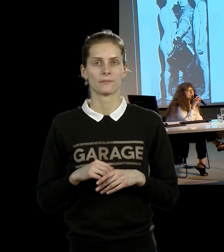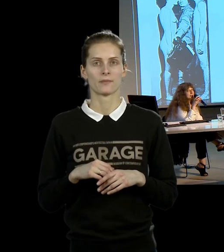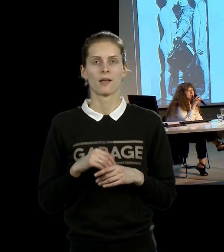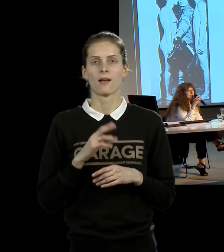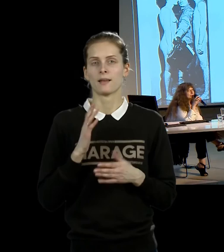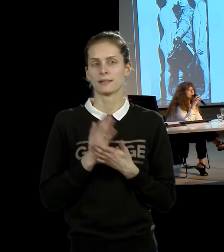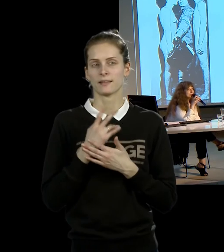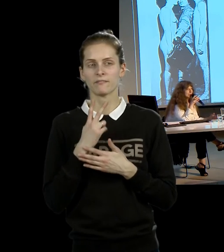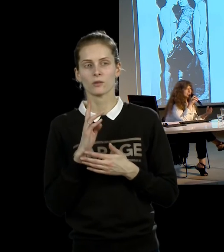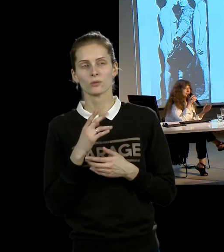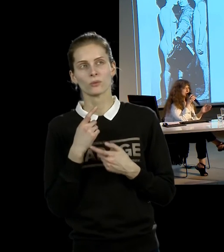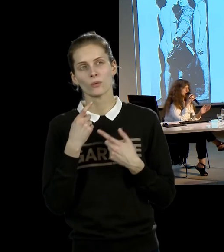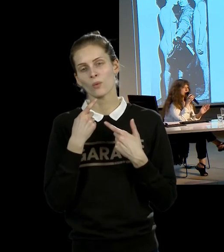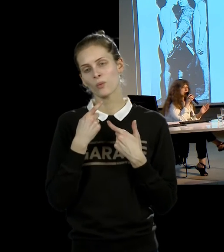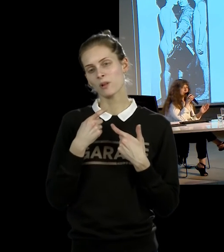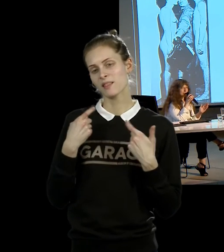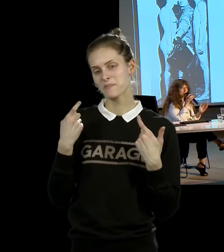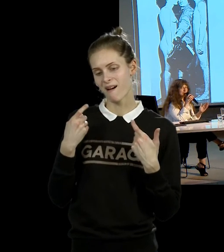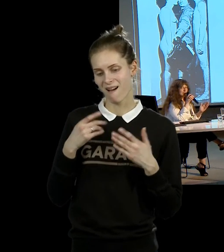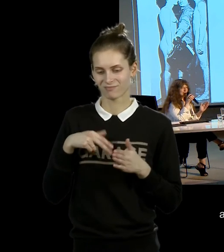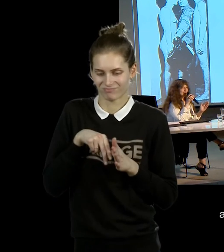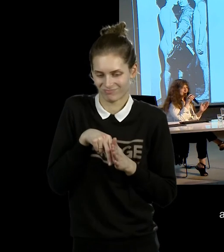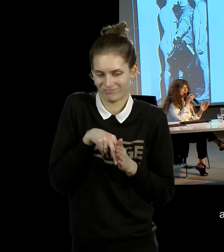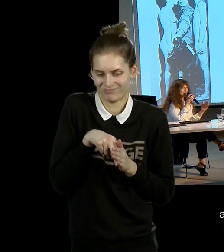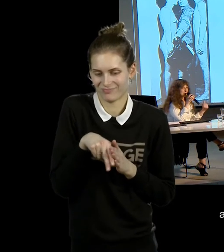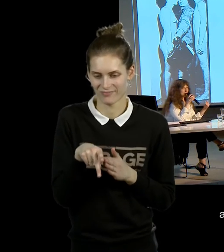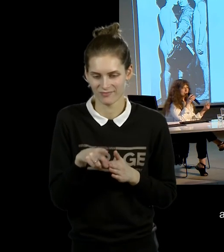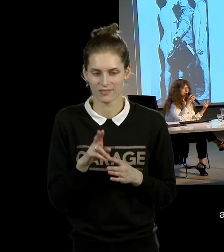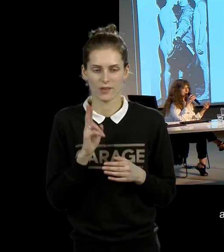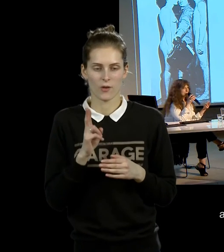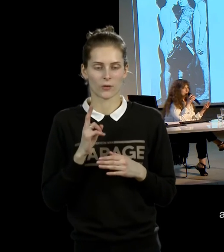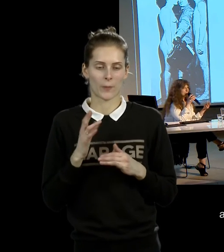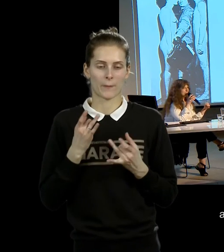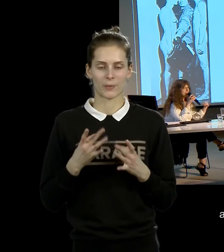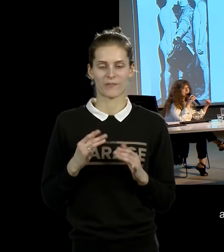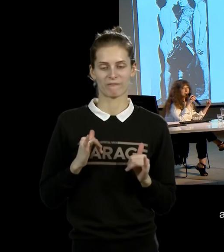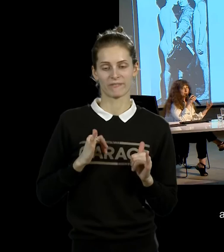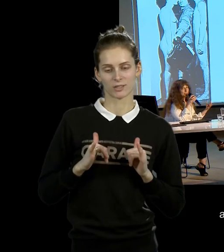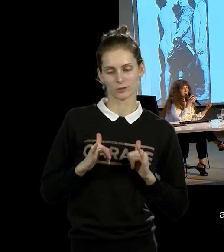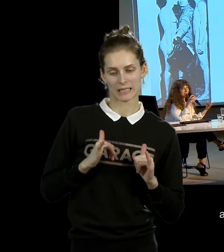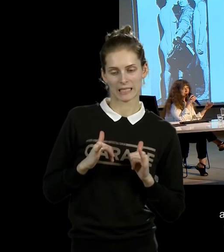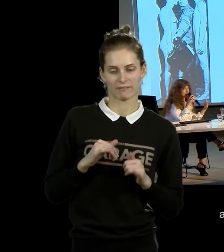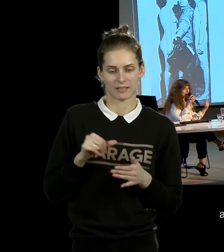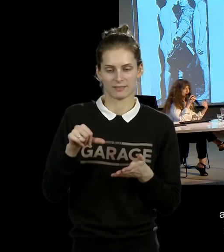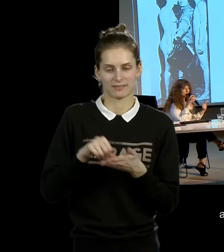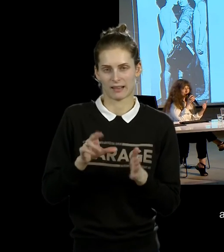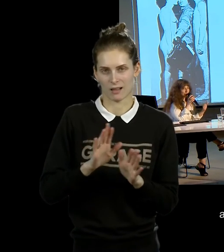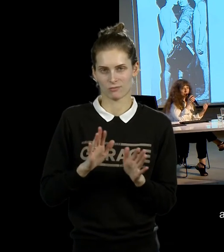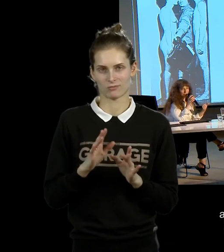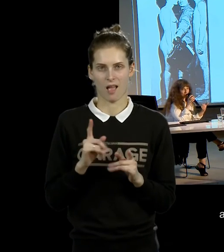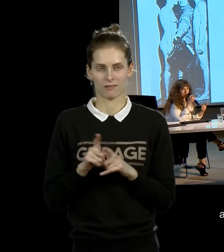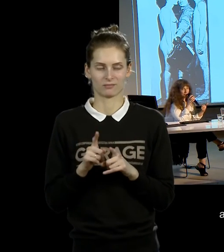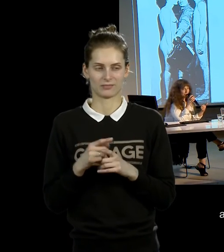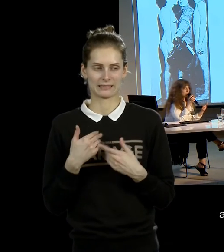улыбается, как кто-то пытается быть вежливым. И быть вежливым в данном случае это не принять участие. Это сделать вид, что